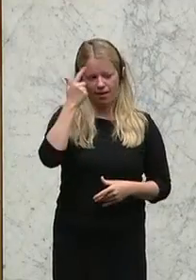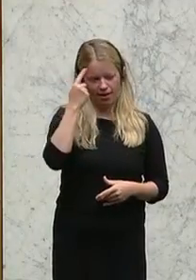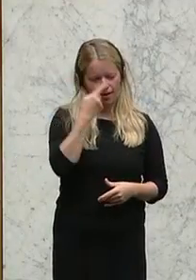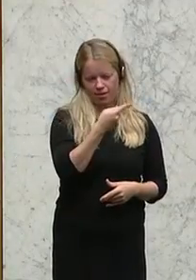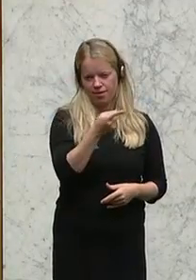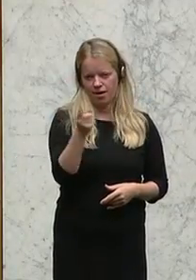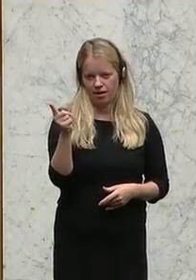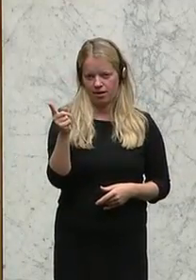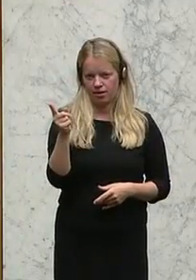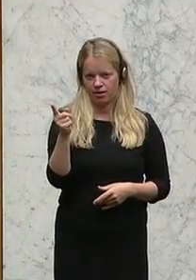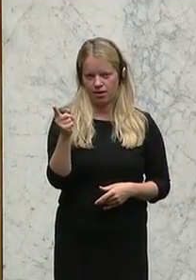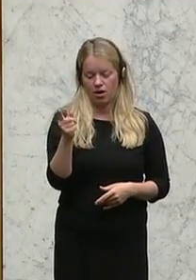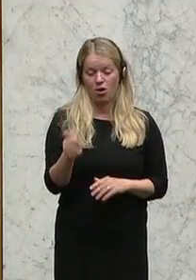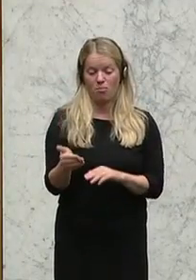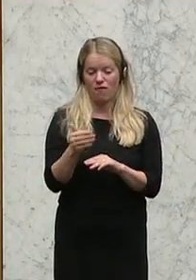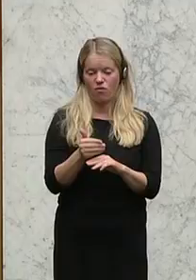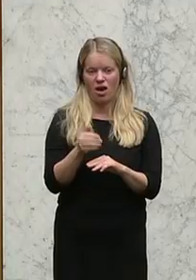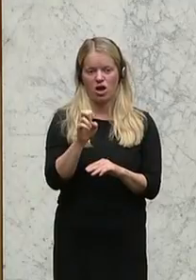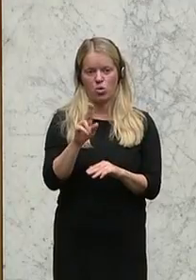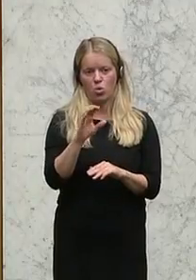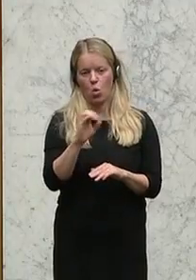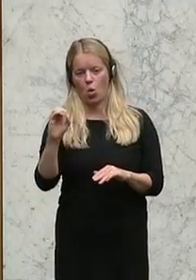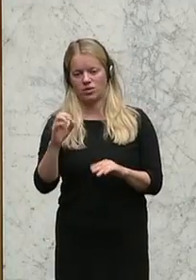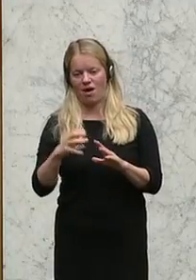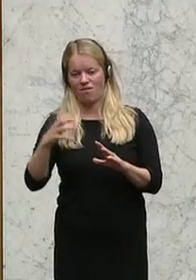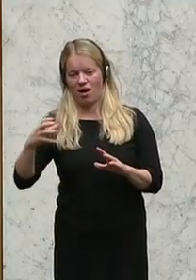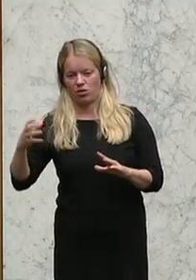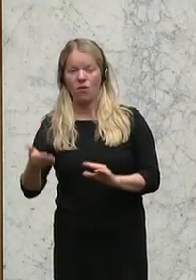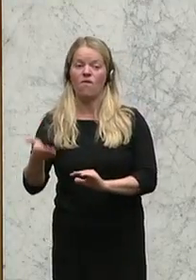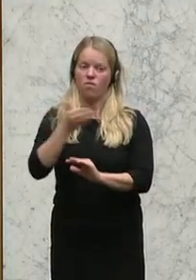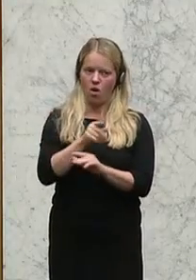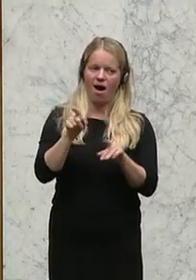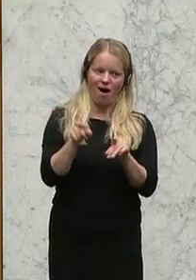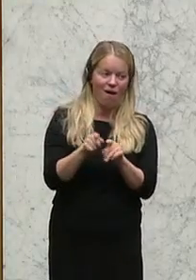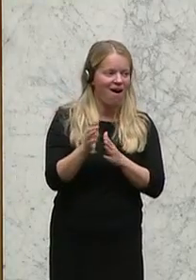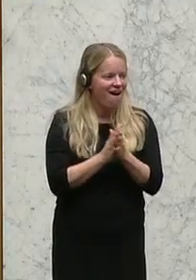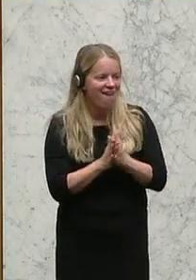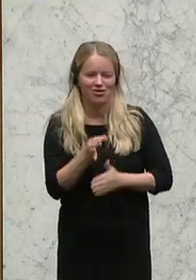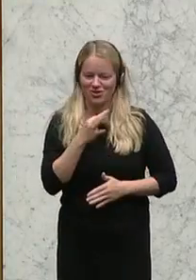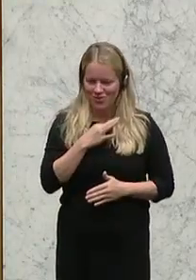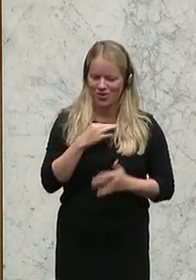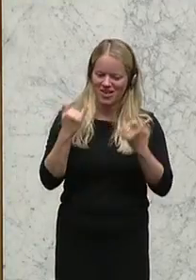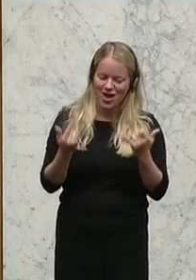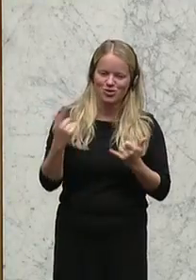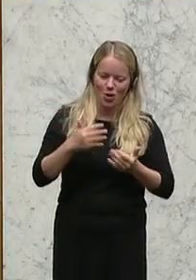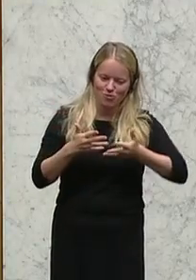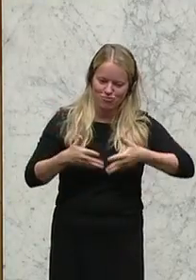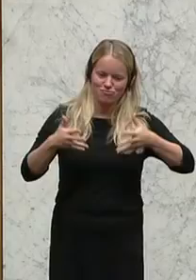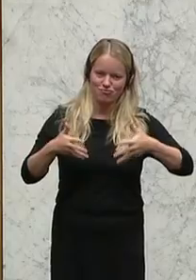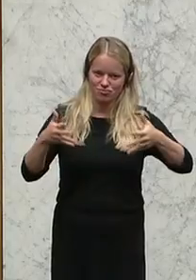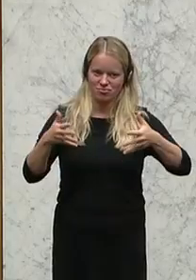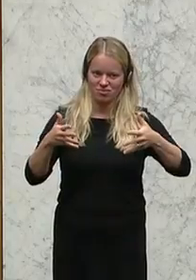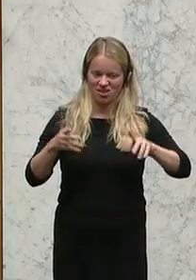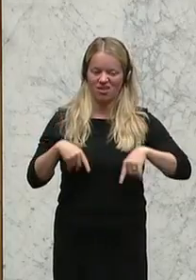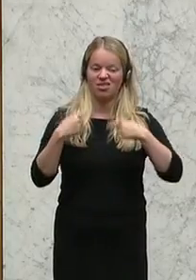vor der Osterweiterung, EU-Osterweiterung, da hat es auch so eine Goldgräberstimmung gegeben. Im Nachhinein gibt